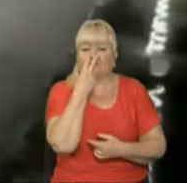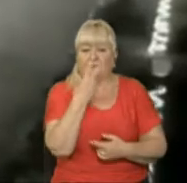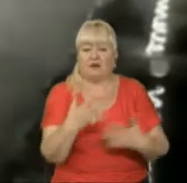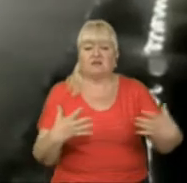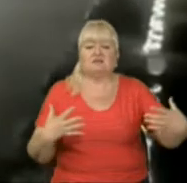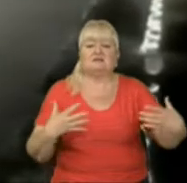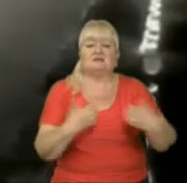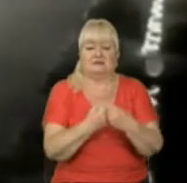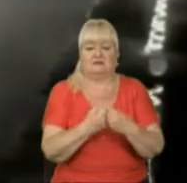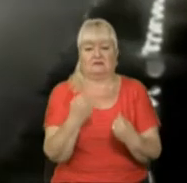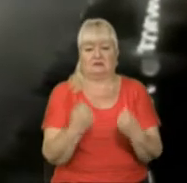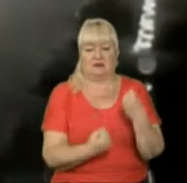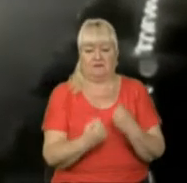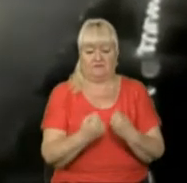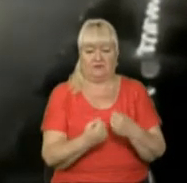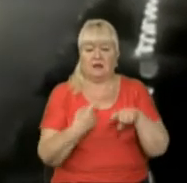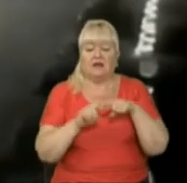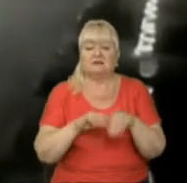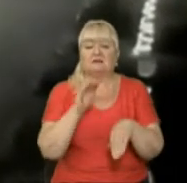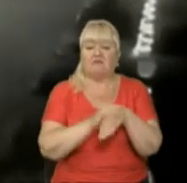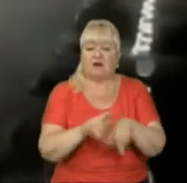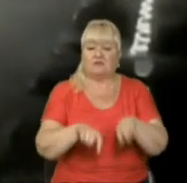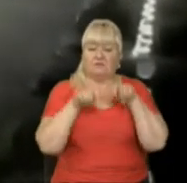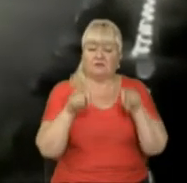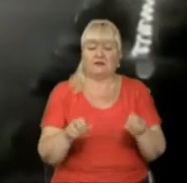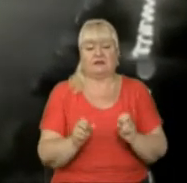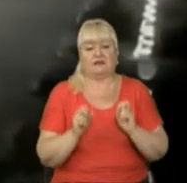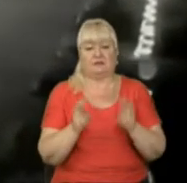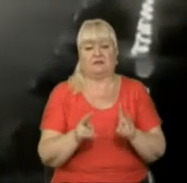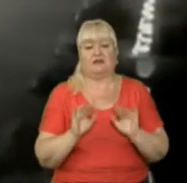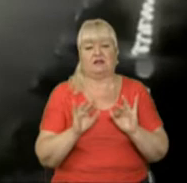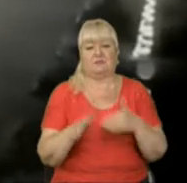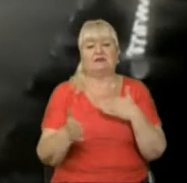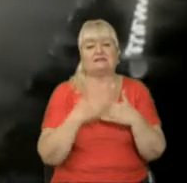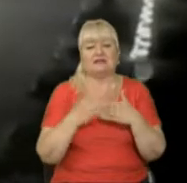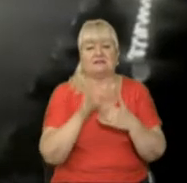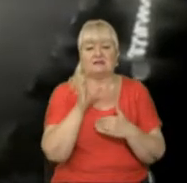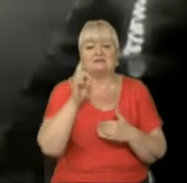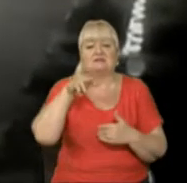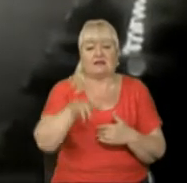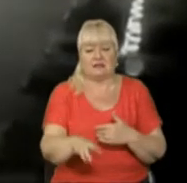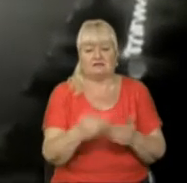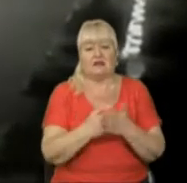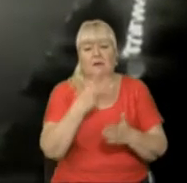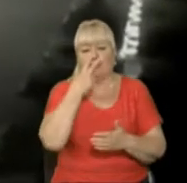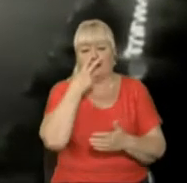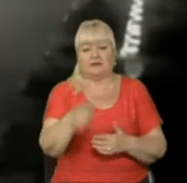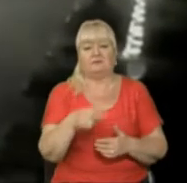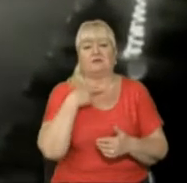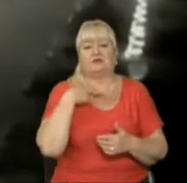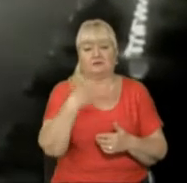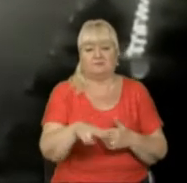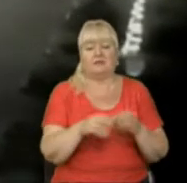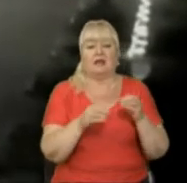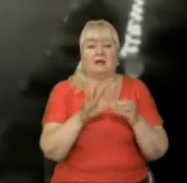зіткнення автівок. За цим фактом відкрили кримінальне провадження. Санкції статті передбачає позбавлення волі на строк від 5